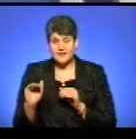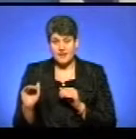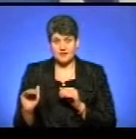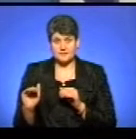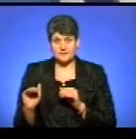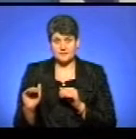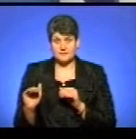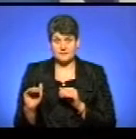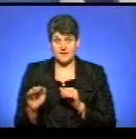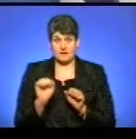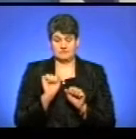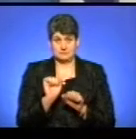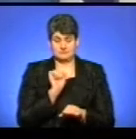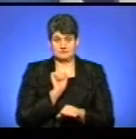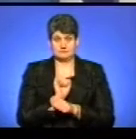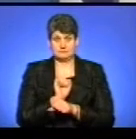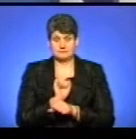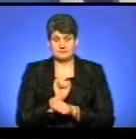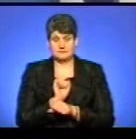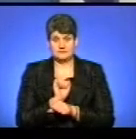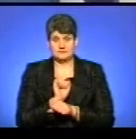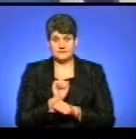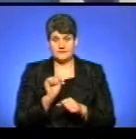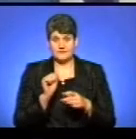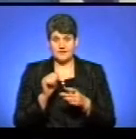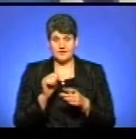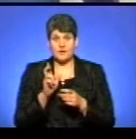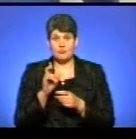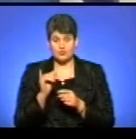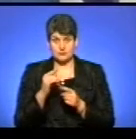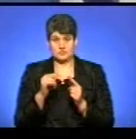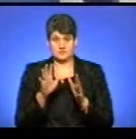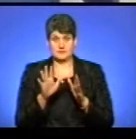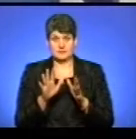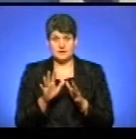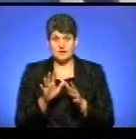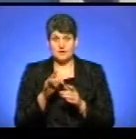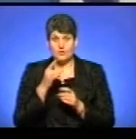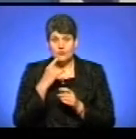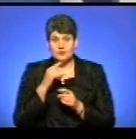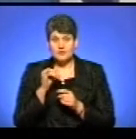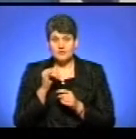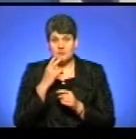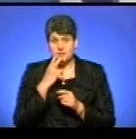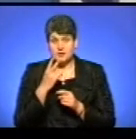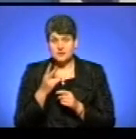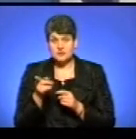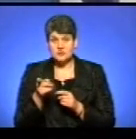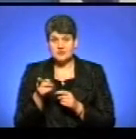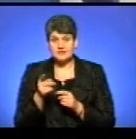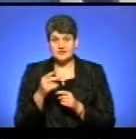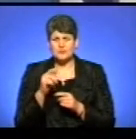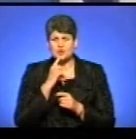Я вдарив по гальмах, я не знаю, як, що навіть бус розвернуло, і сказав Ігорю Кочоку, кажу, Говорку, братчику, знайди, що скільки-то